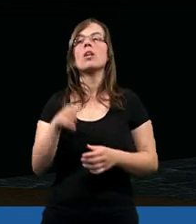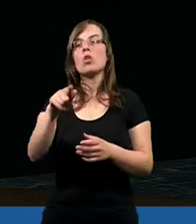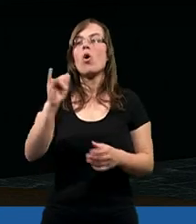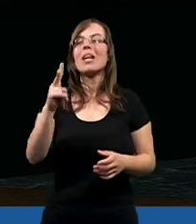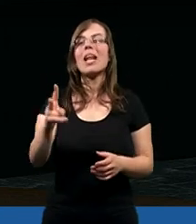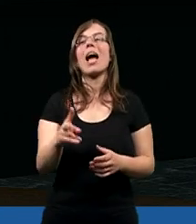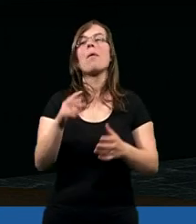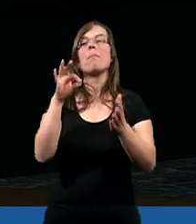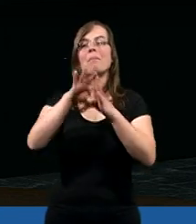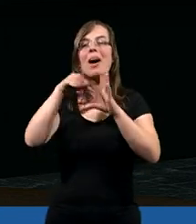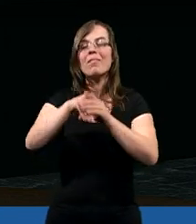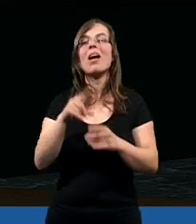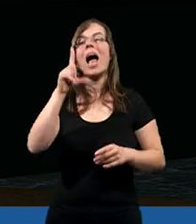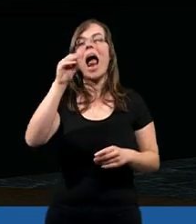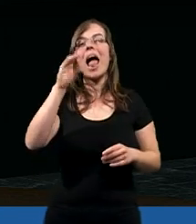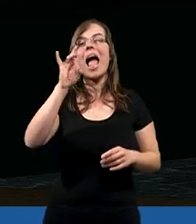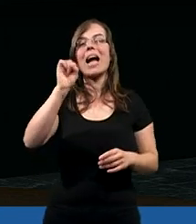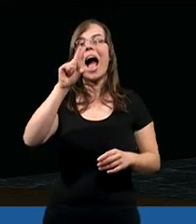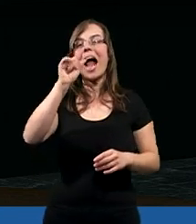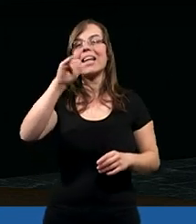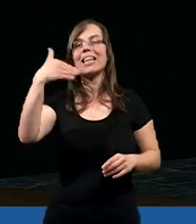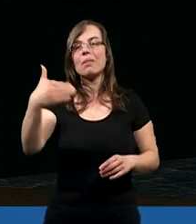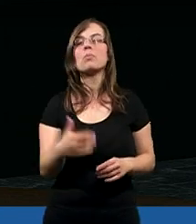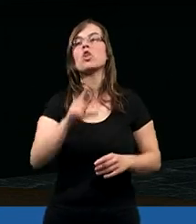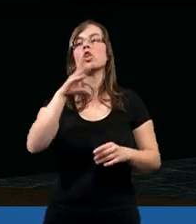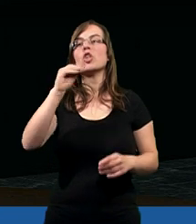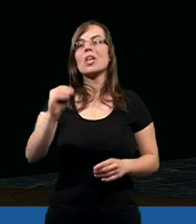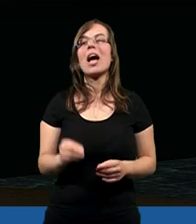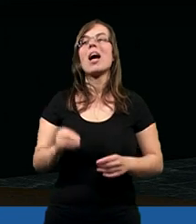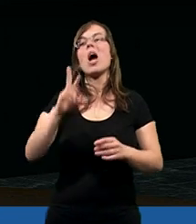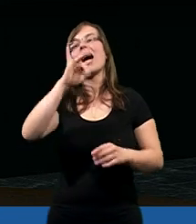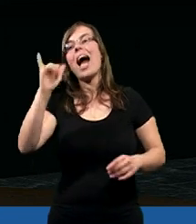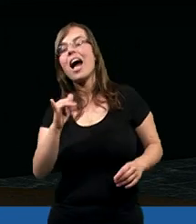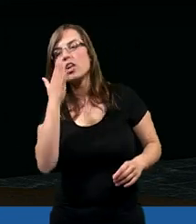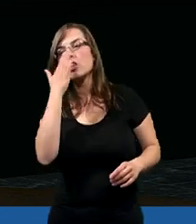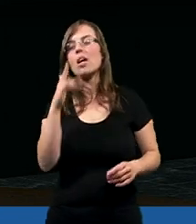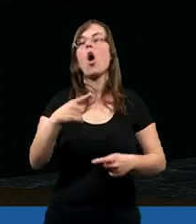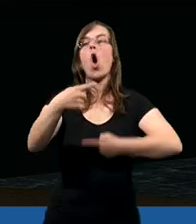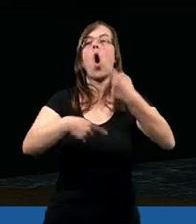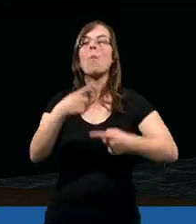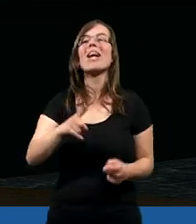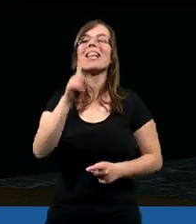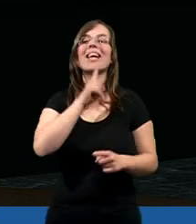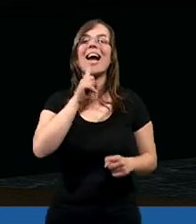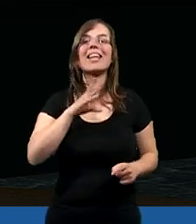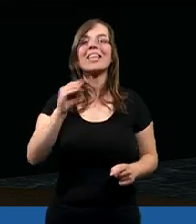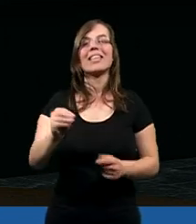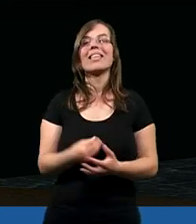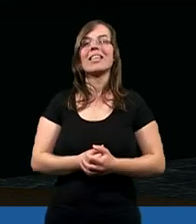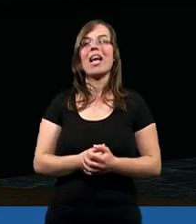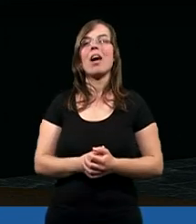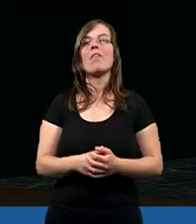to jednak popadli w taki legalizm, że raczej te obrzędy religijne